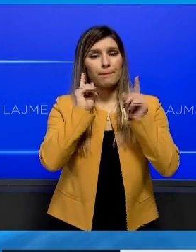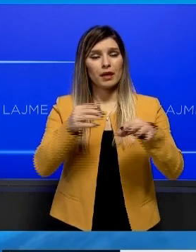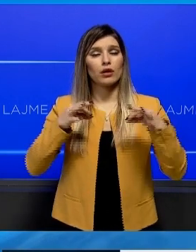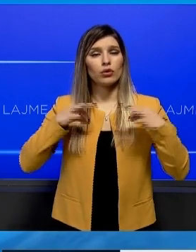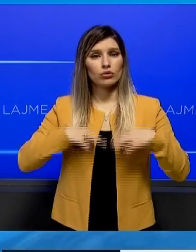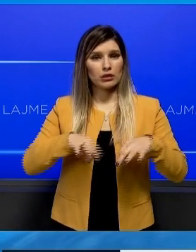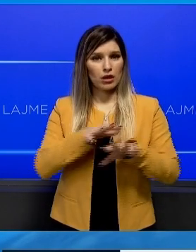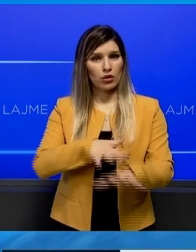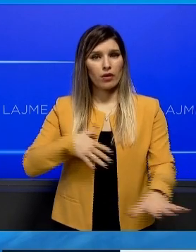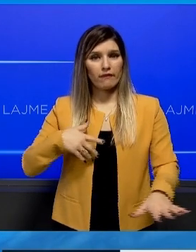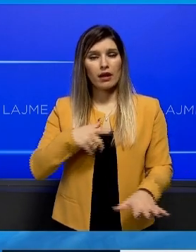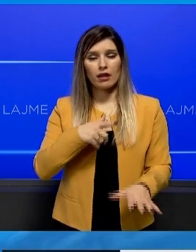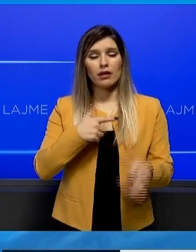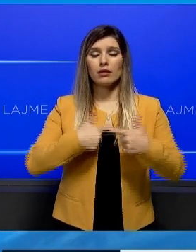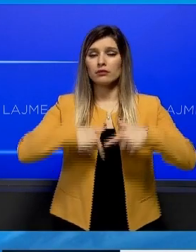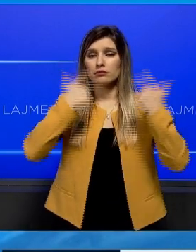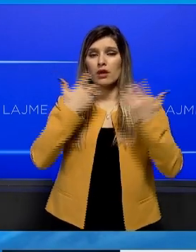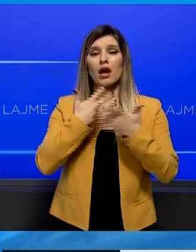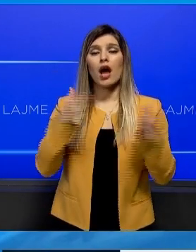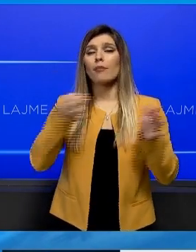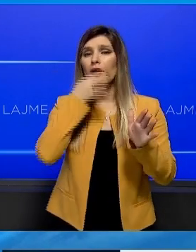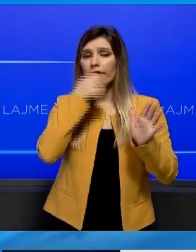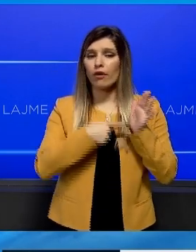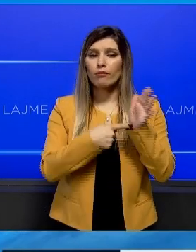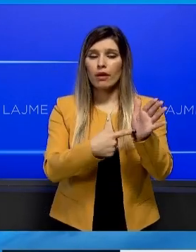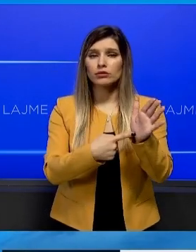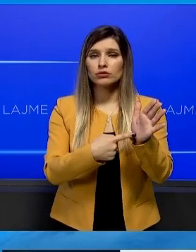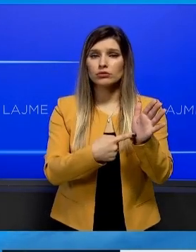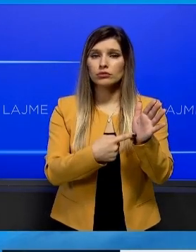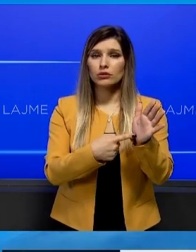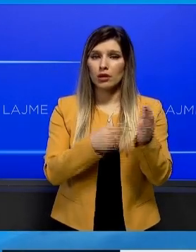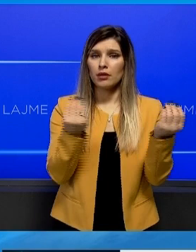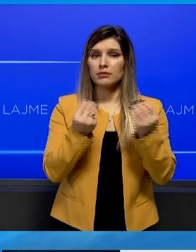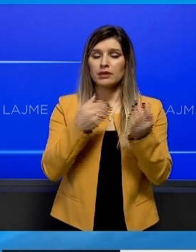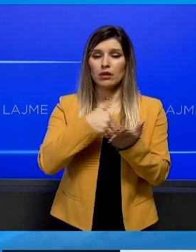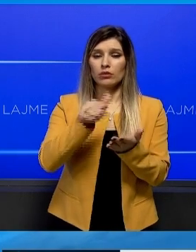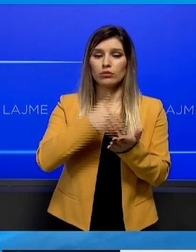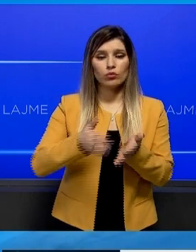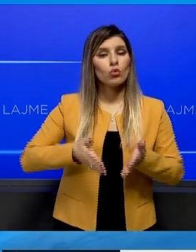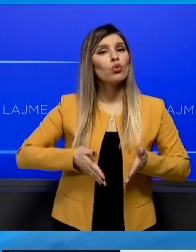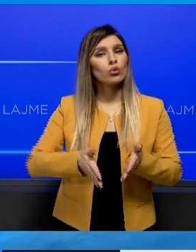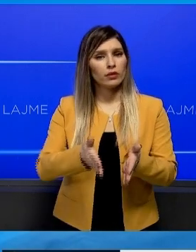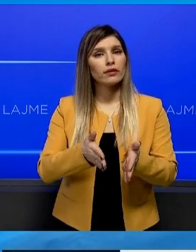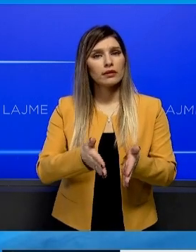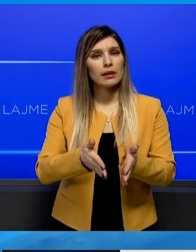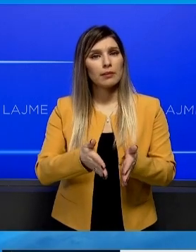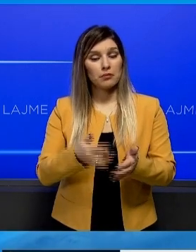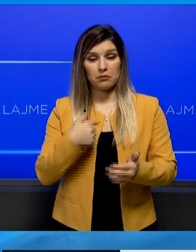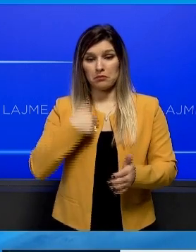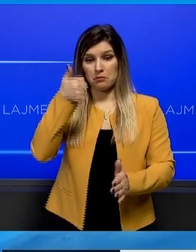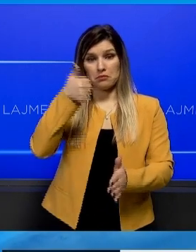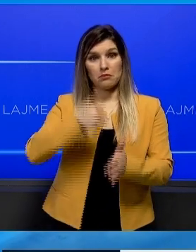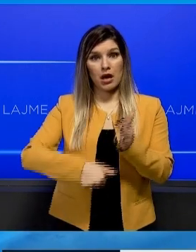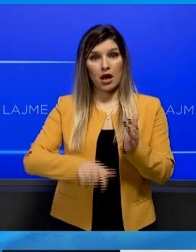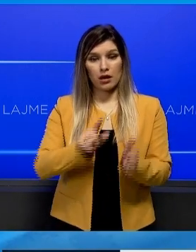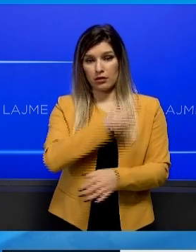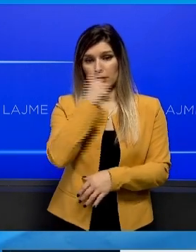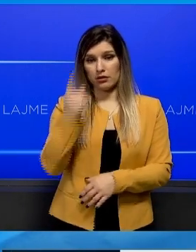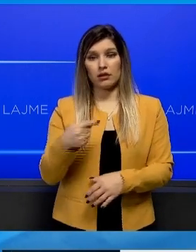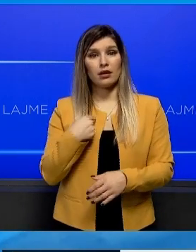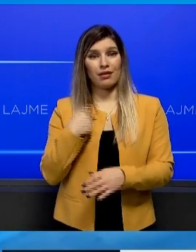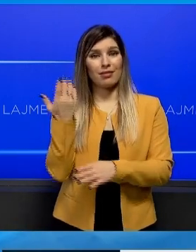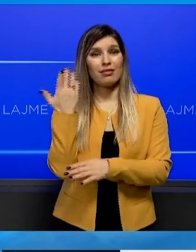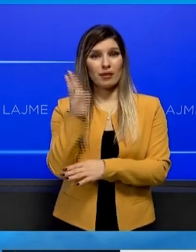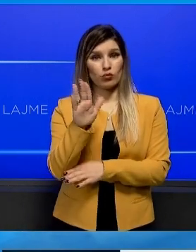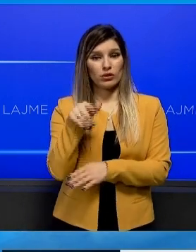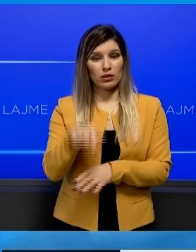Gleukë Njufca që të dal me shpjegim publik në emër të deputetve për shpenzime të uftimit. Për hirë të parë që kur jam bërë deputete,